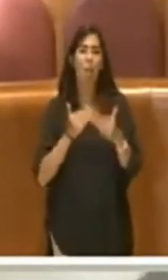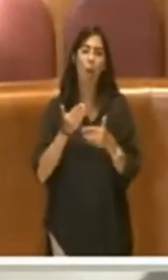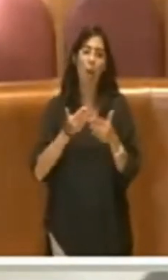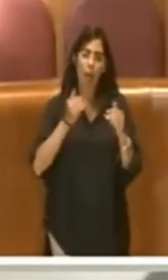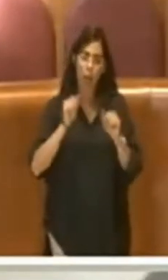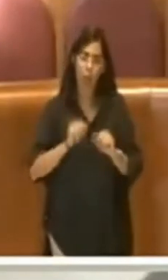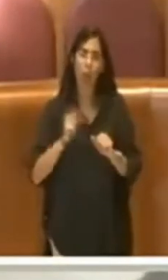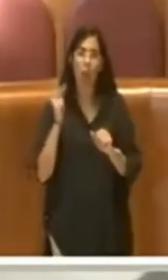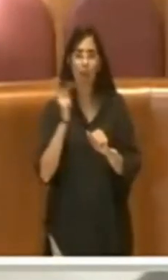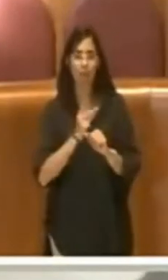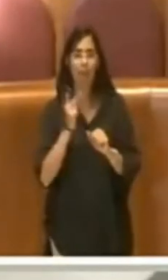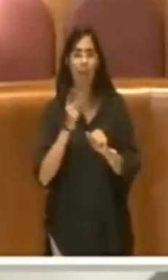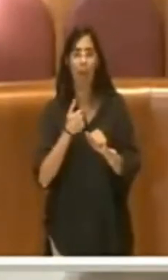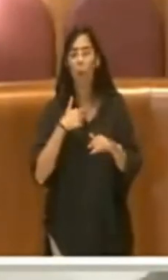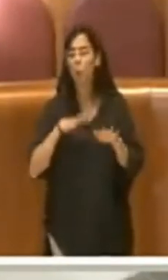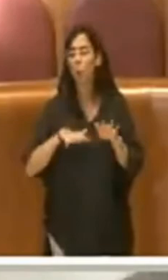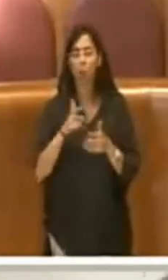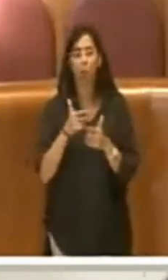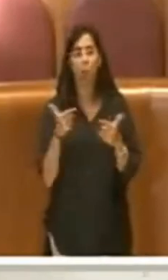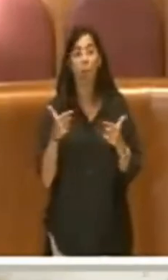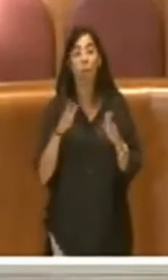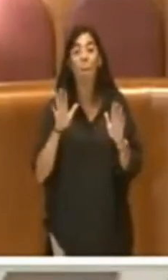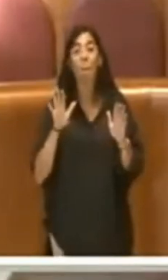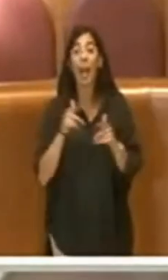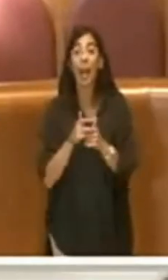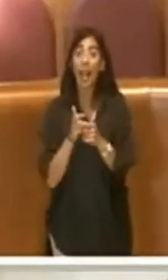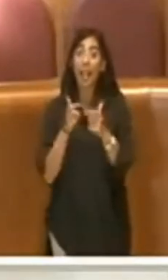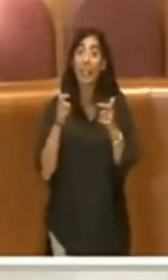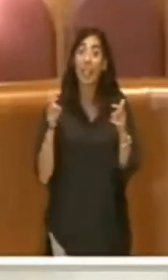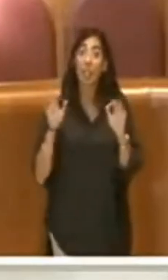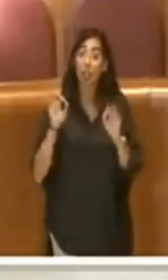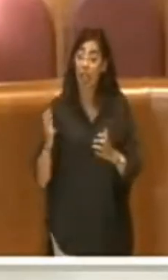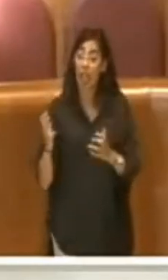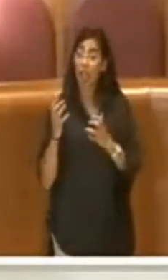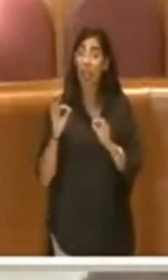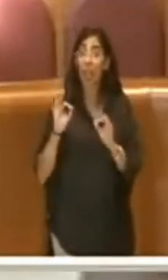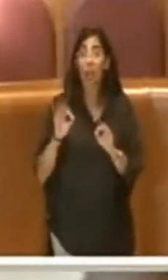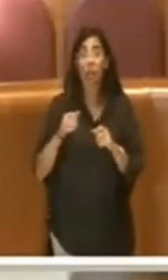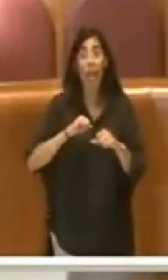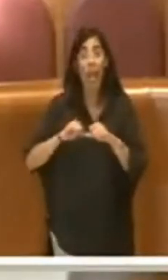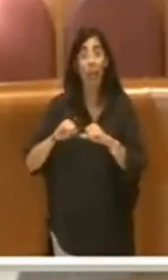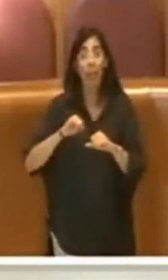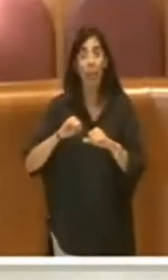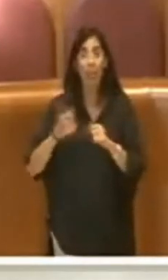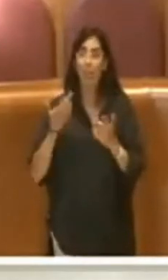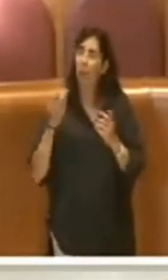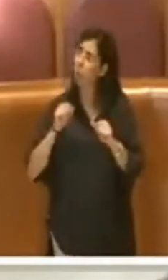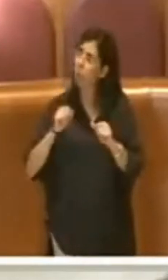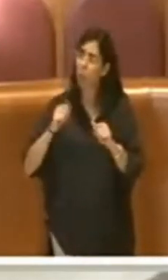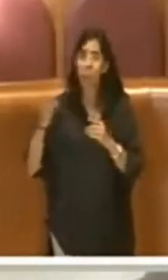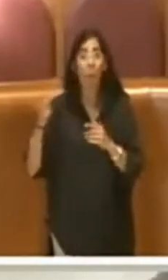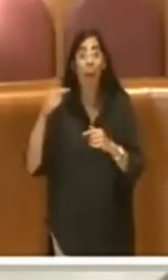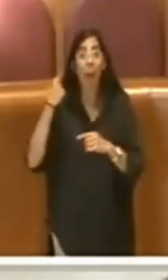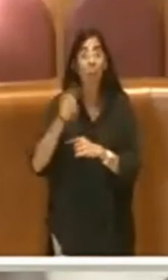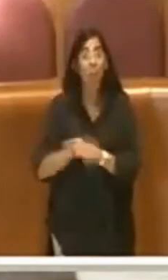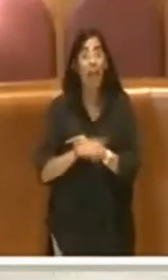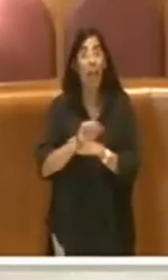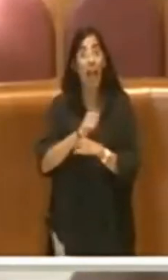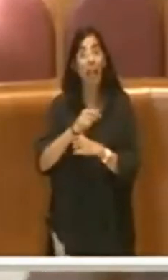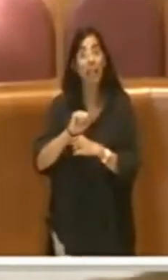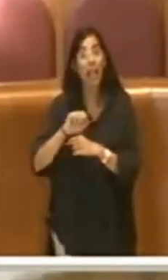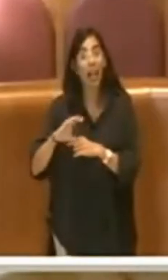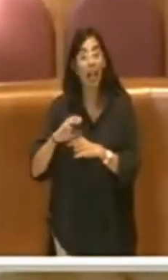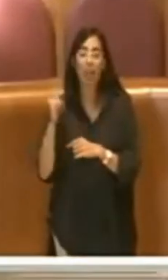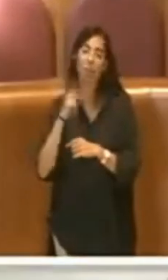in dubbio, ma nell'esagerazione degli attacchi a questa amministrazione su questo punto avete toccato veramente l